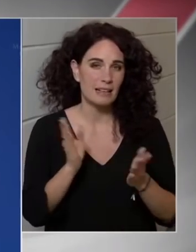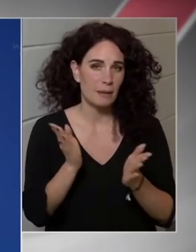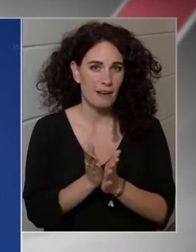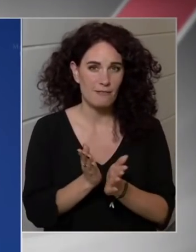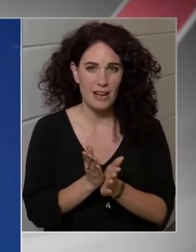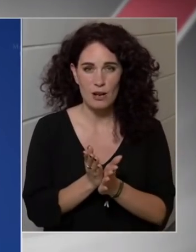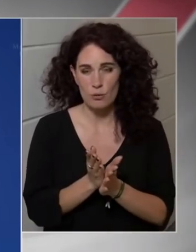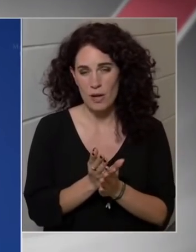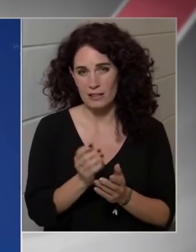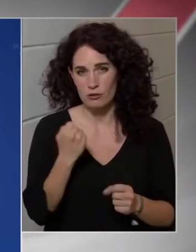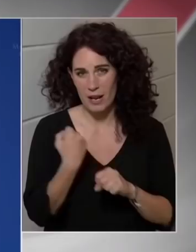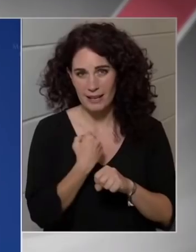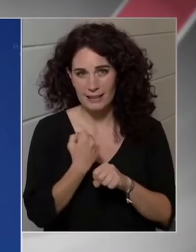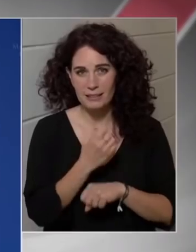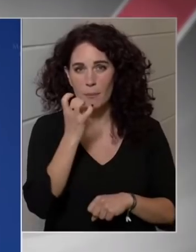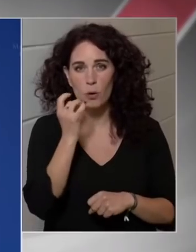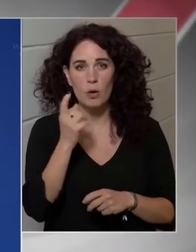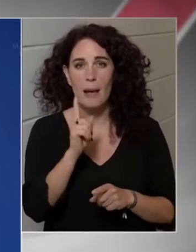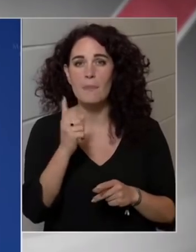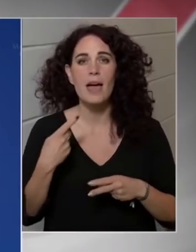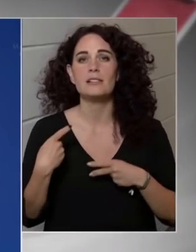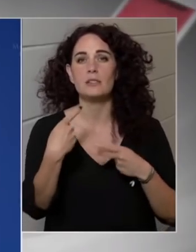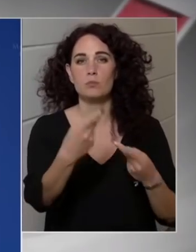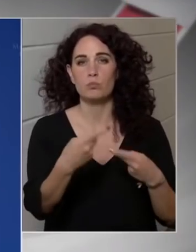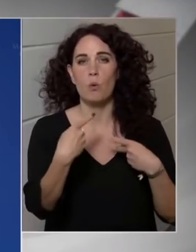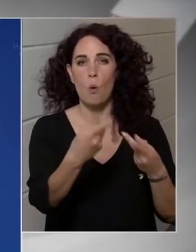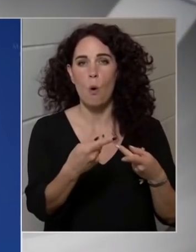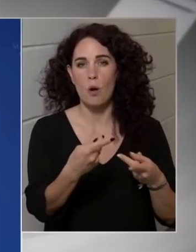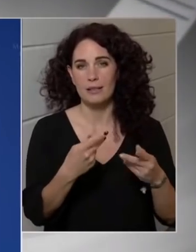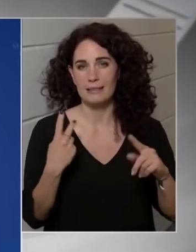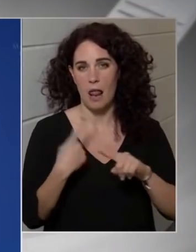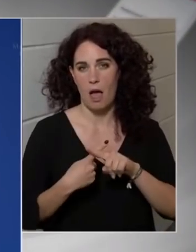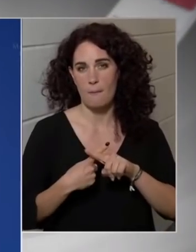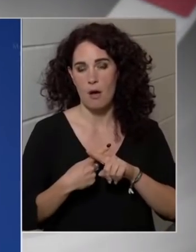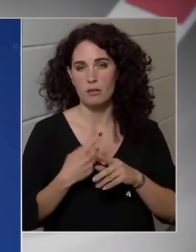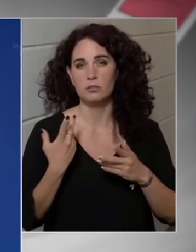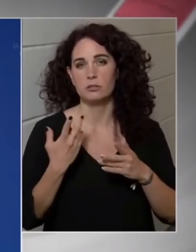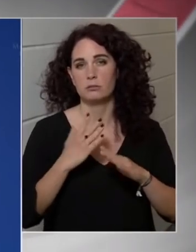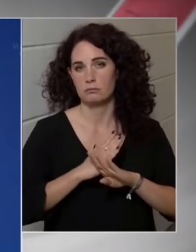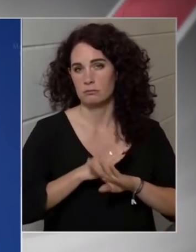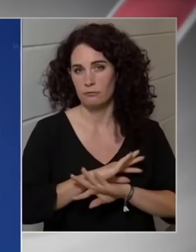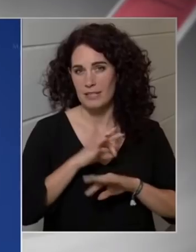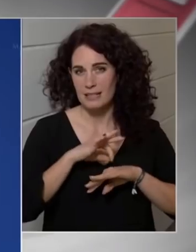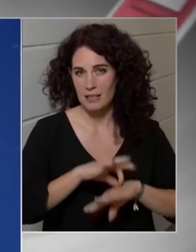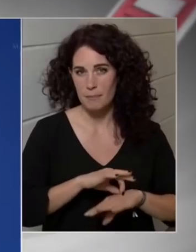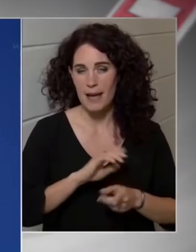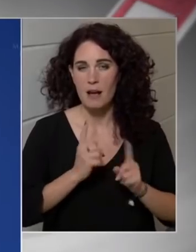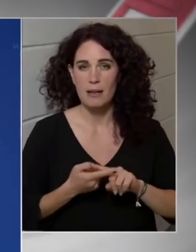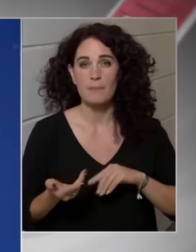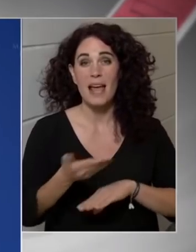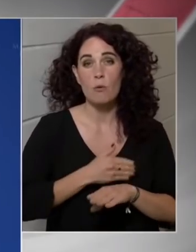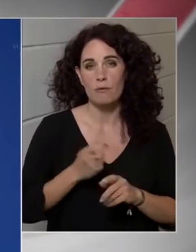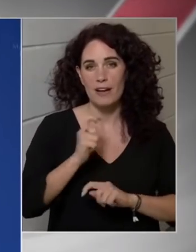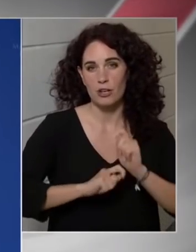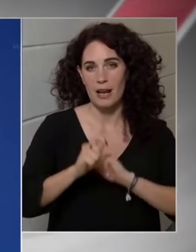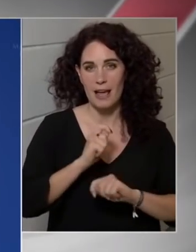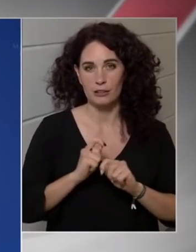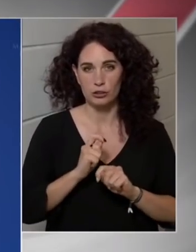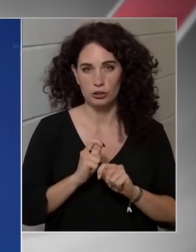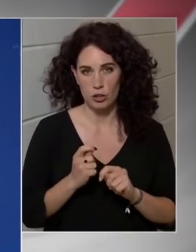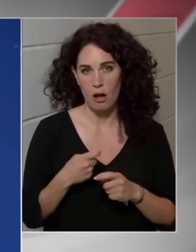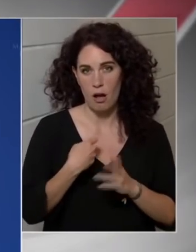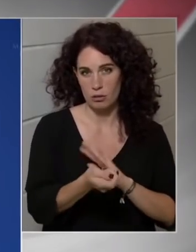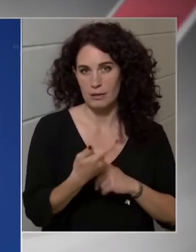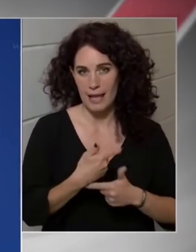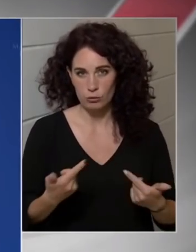amikor nem exporttilalmat vezetett be, hanem egy elővásárlási jogra adott lehetőséget a kormánynak. Tehát egyetértek azzal,